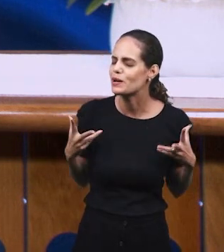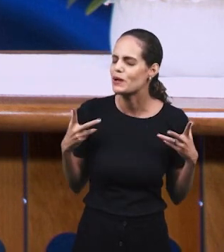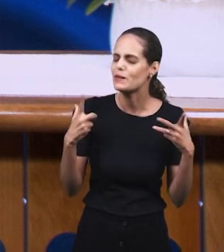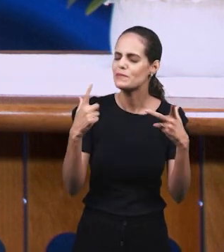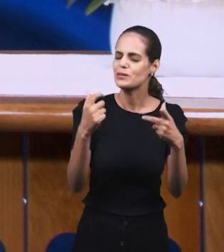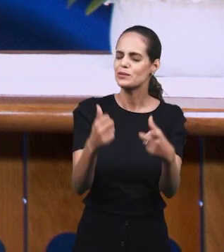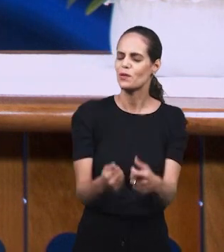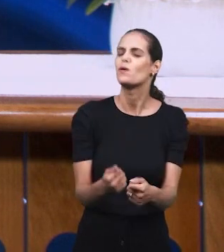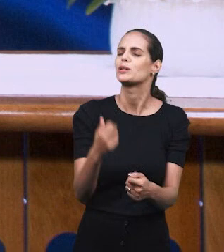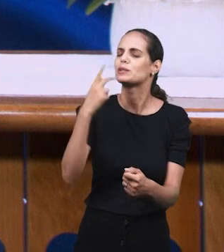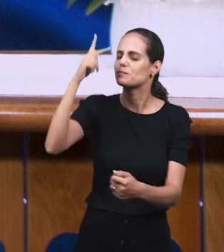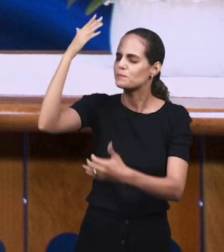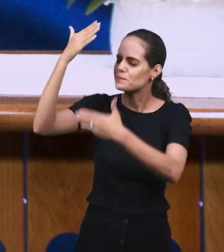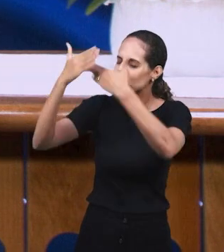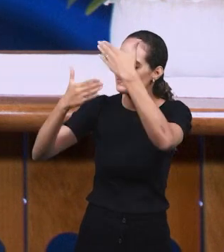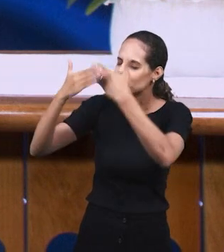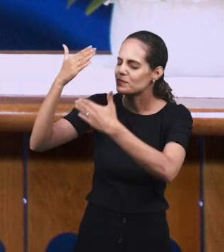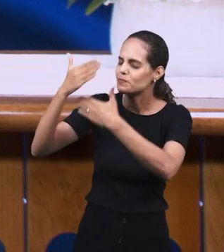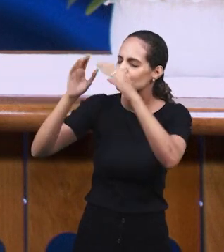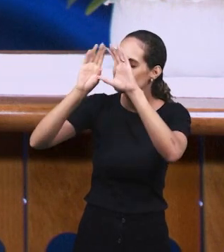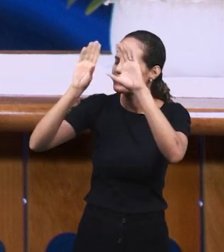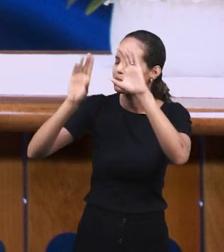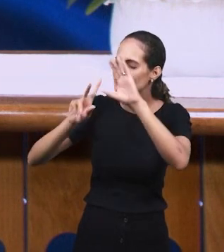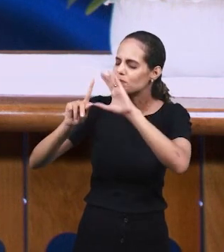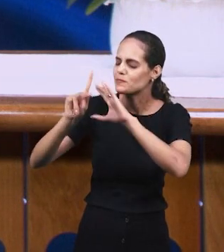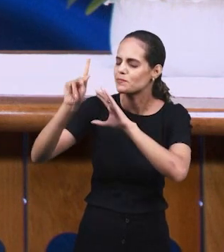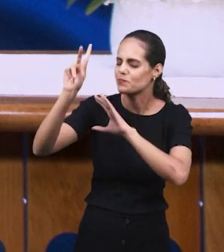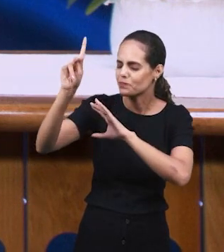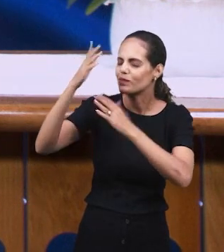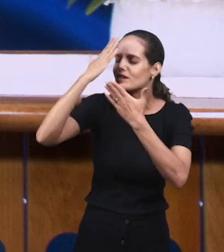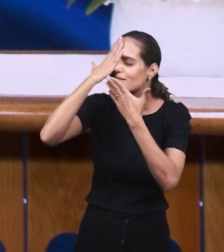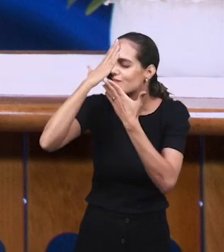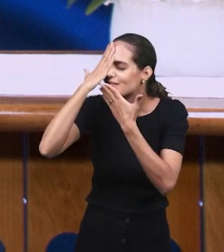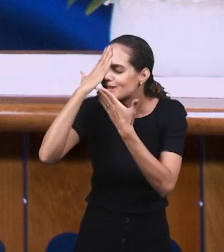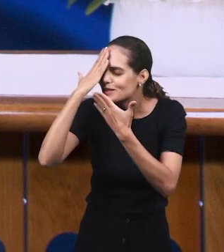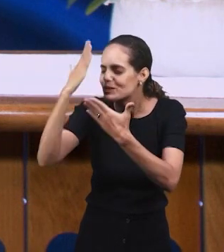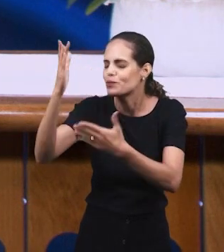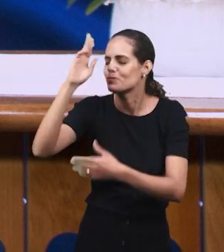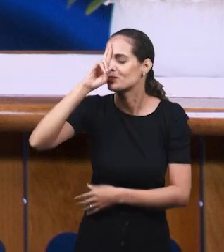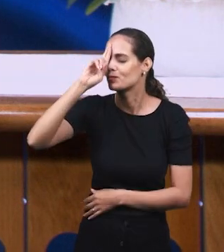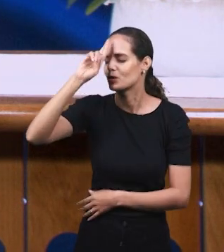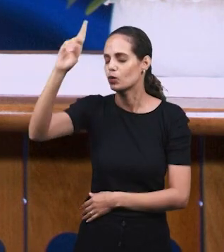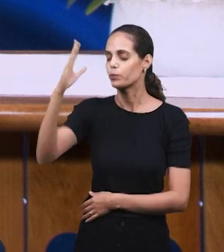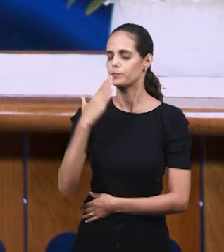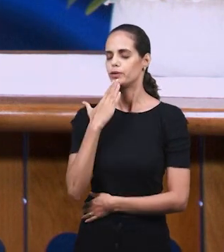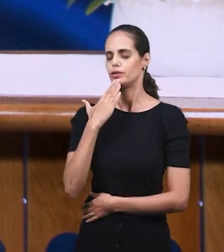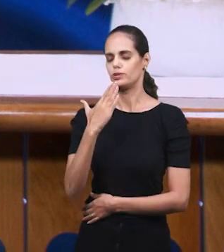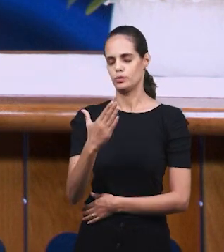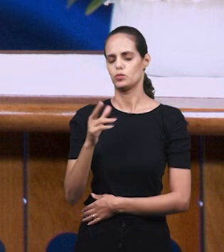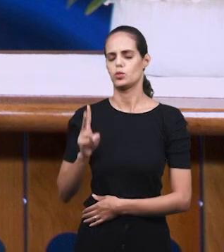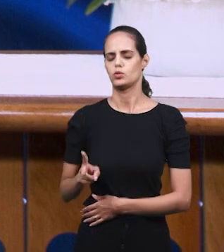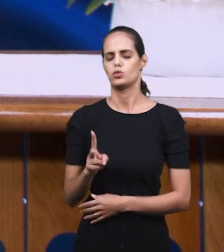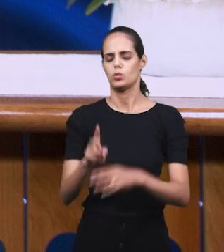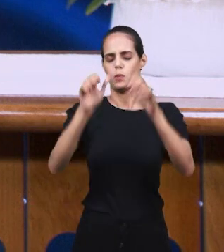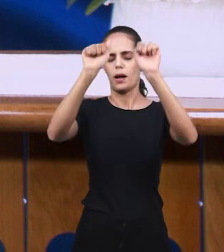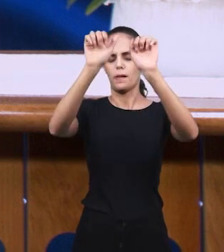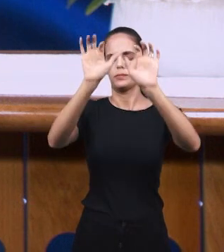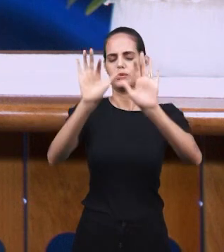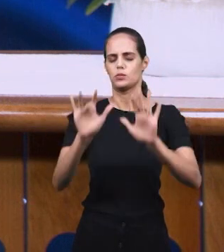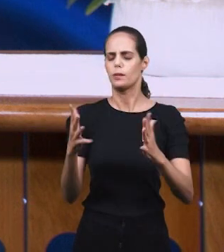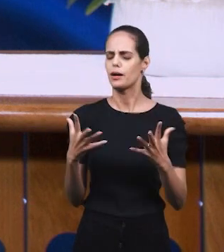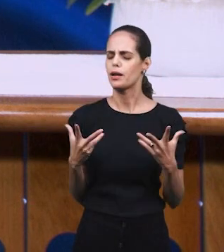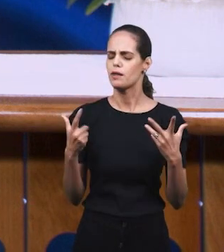прославлено за эти чудные плоды для Твоего Царства. И мы славим Тебя и прославляем Тебя. И просим Тебя,